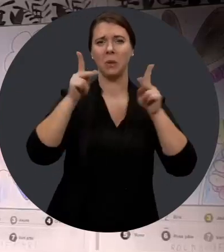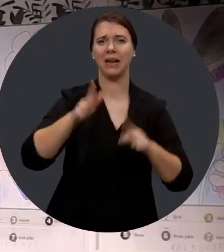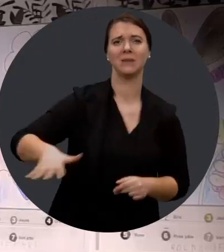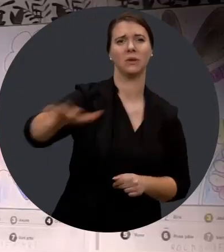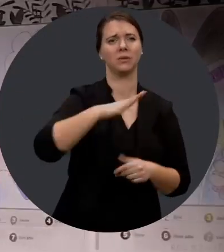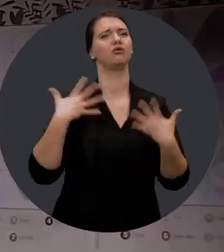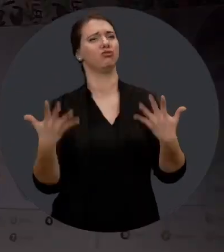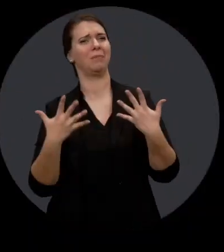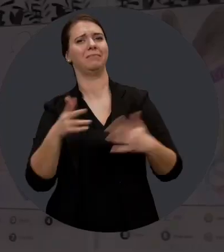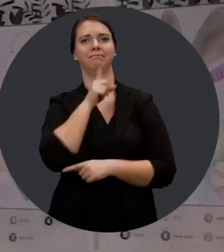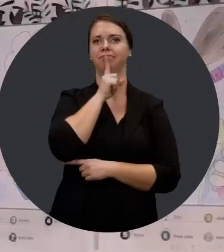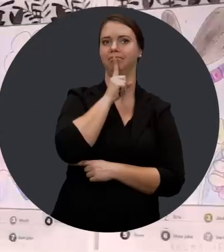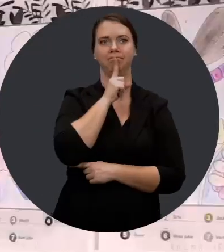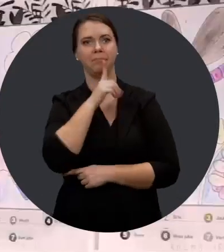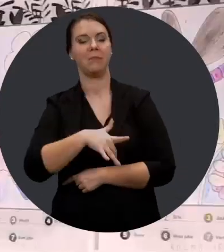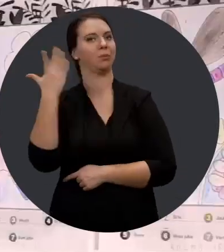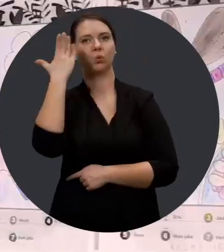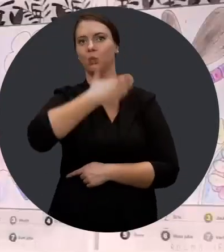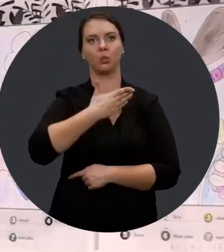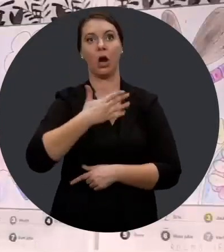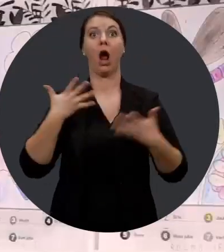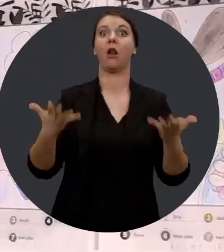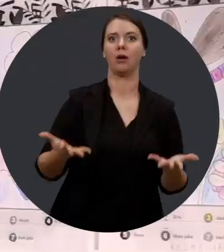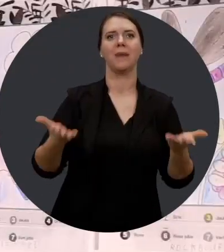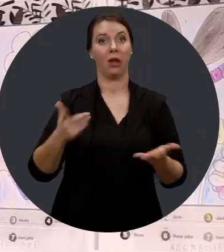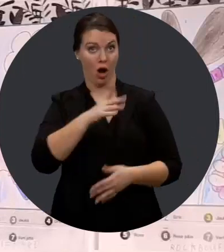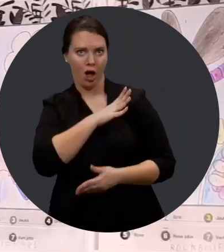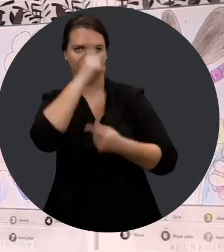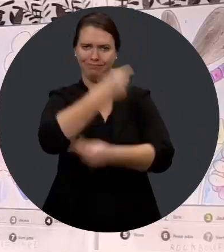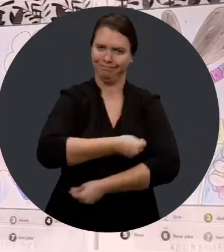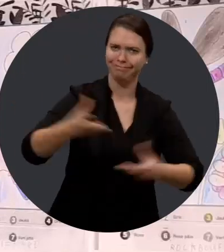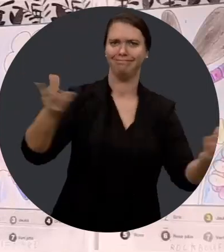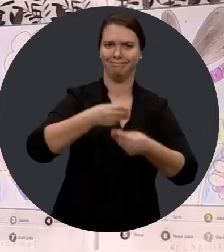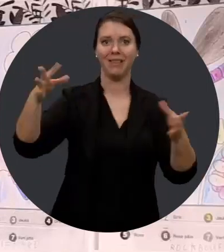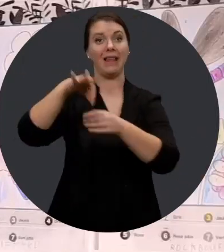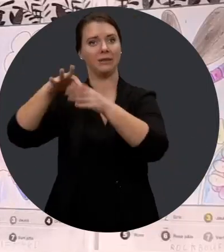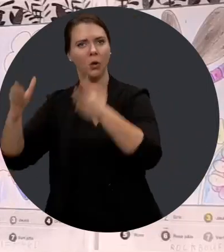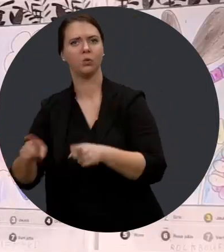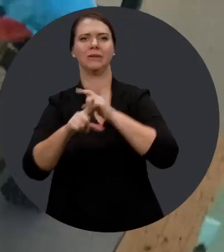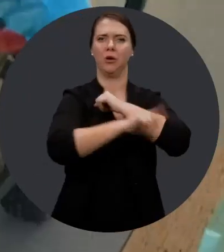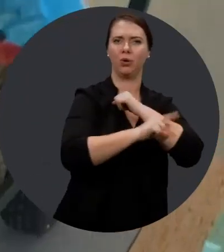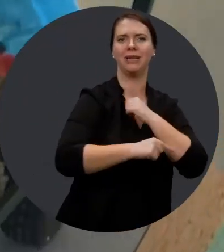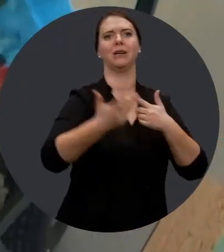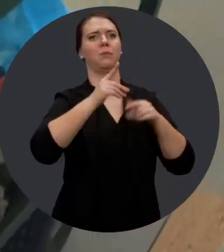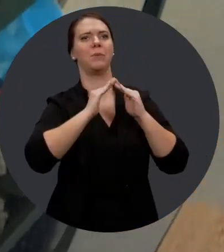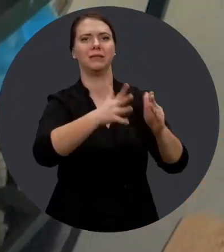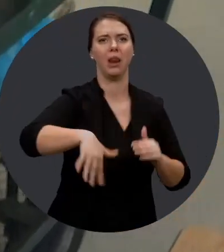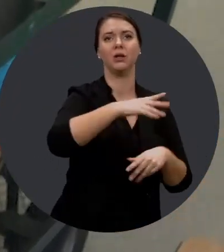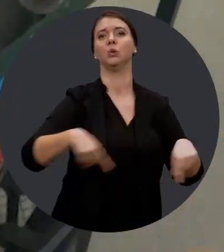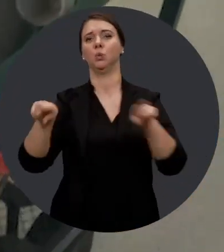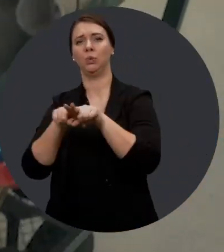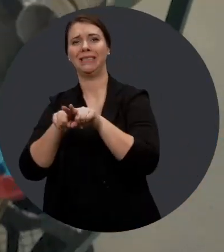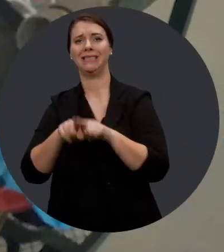consciente. Alors, des difficultés rencontrées par une partie de notre population qui souvent peut être aussi silencieuse ou invisible.